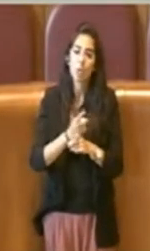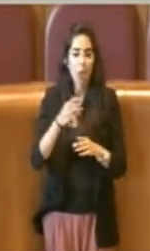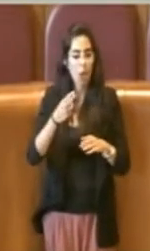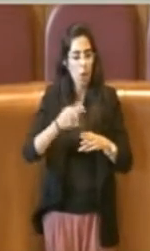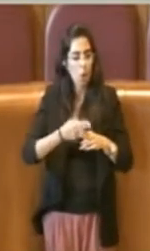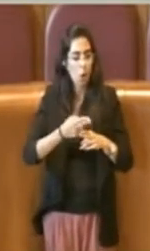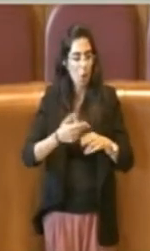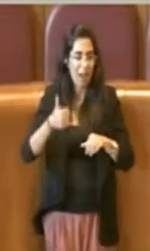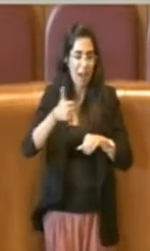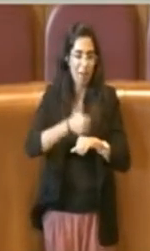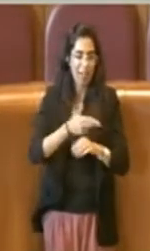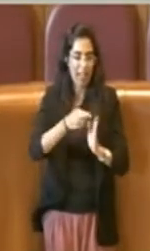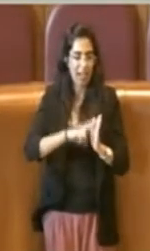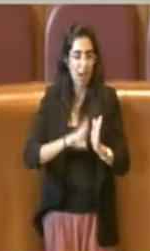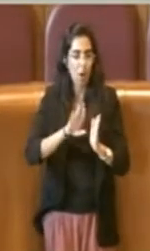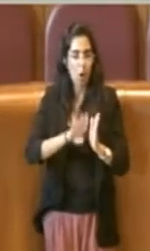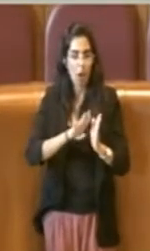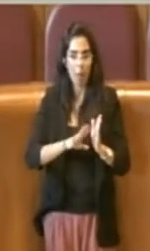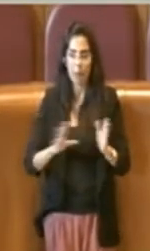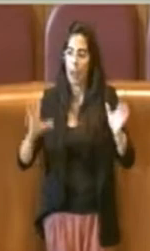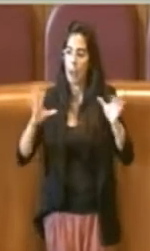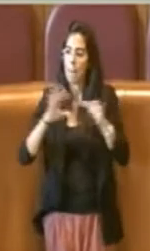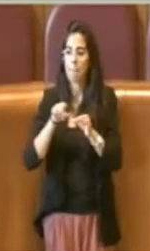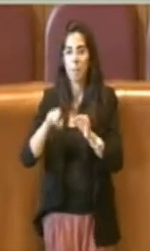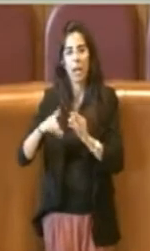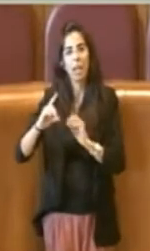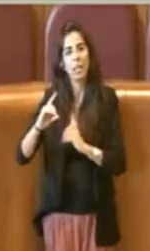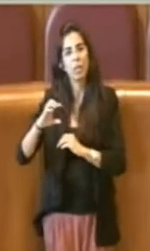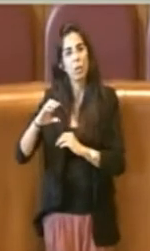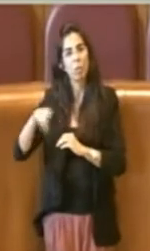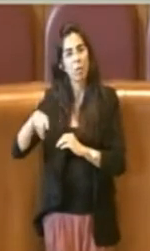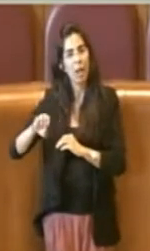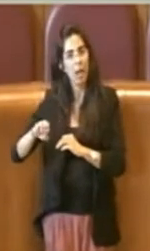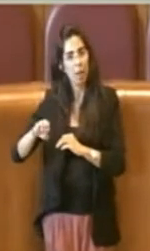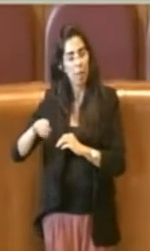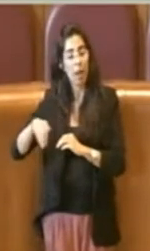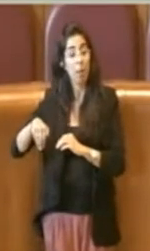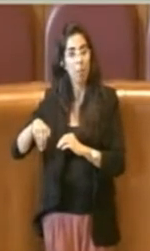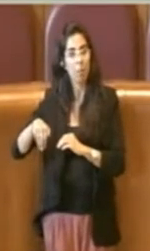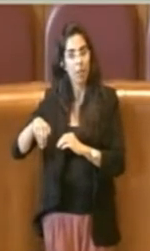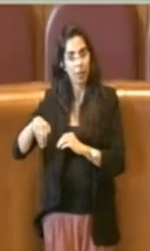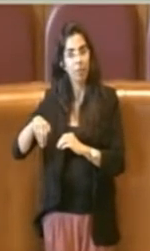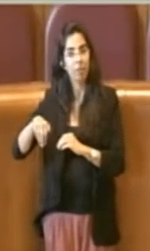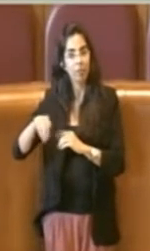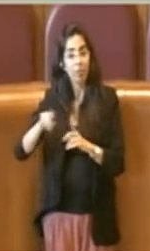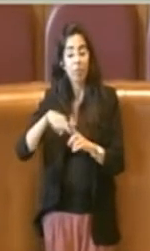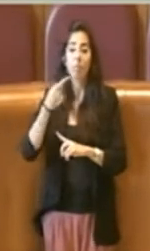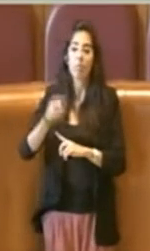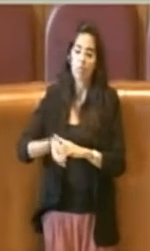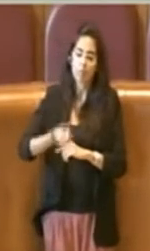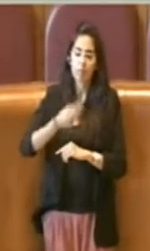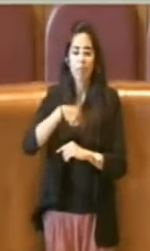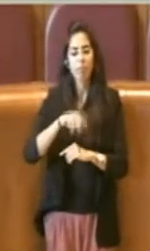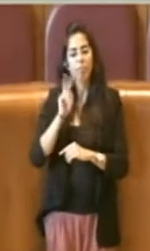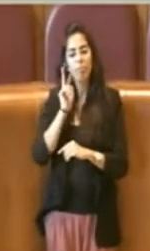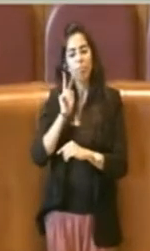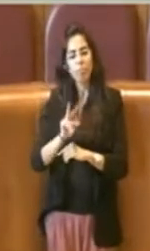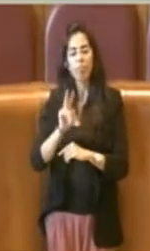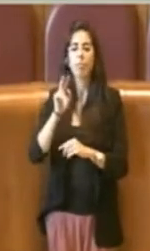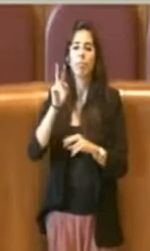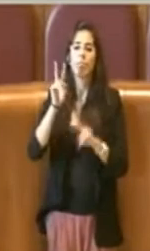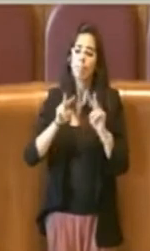questo DCPM e non solo ma abbiamo valutato anche la necessità